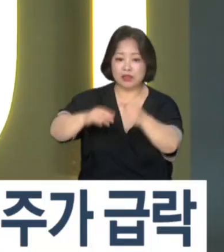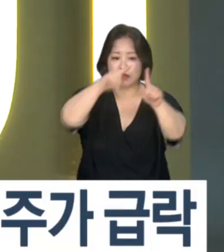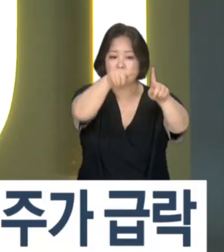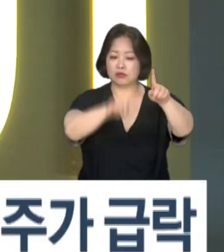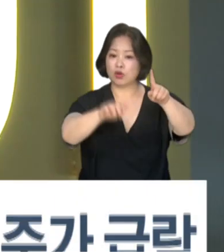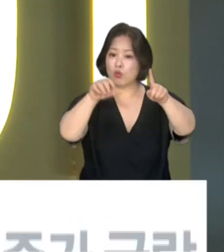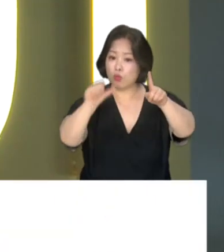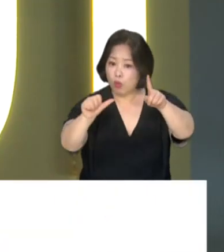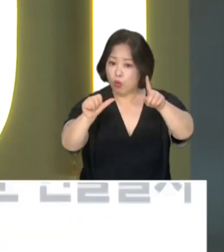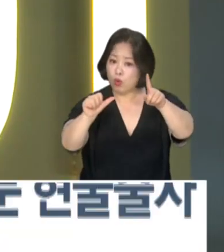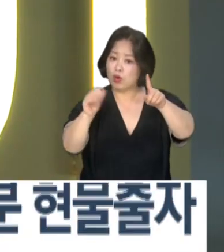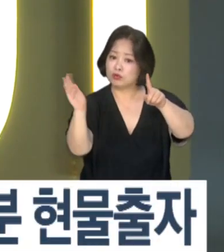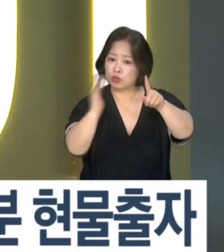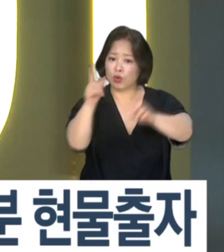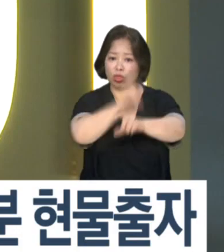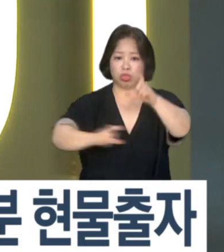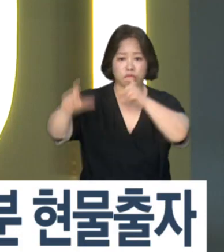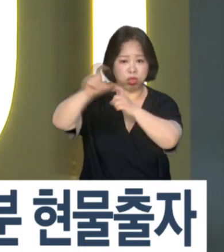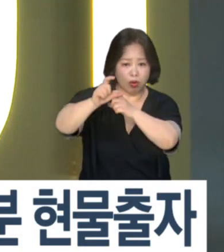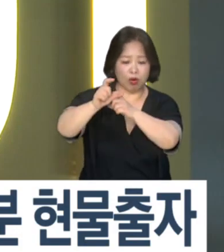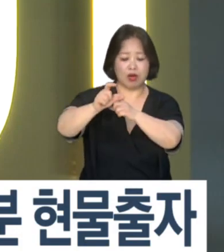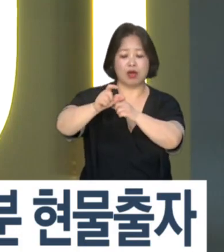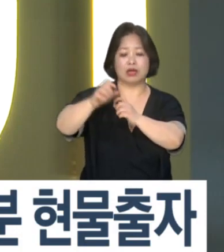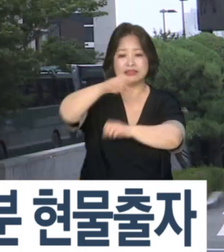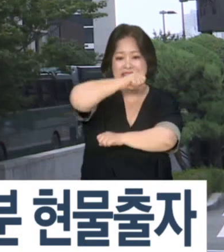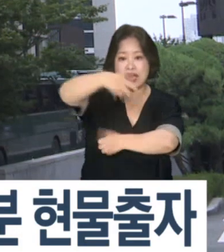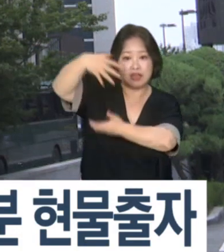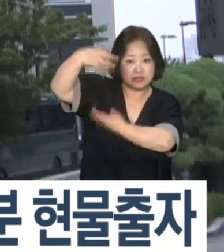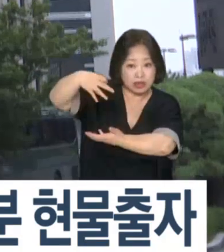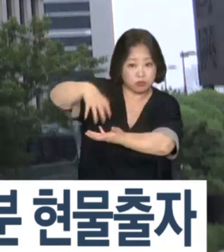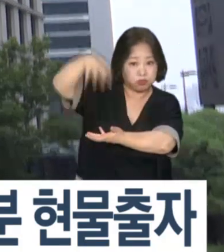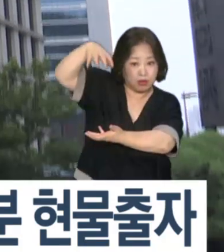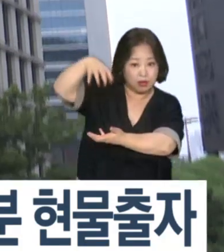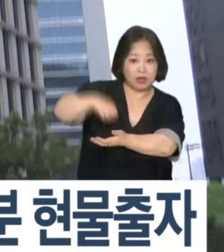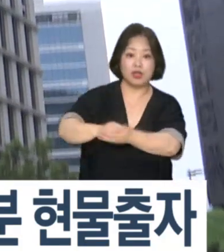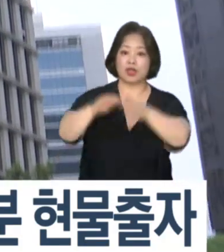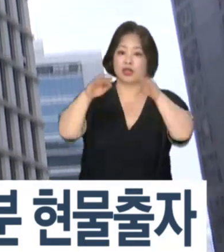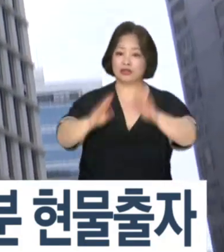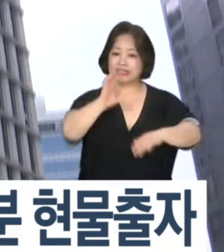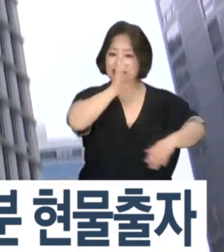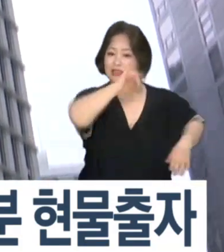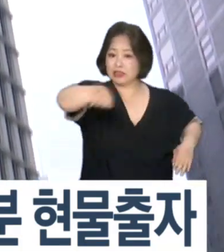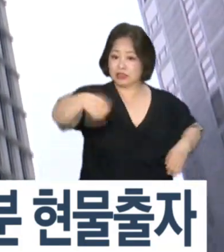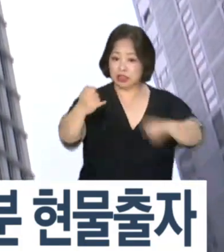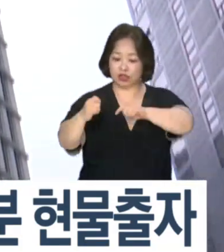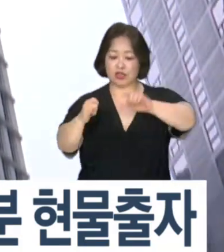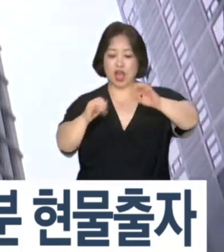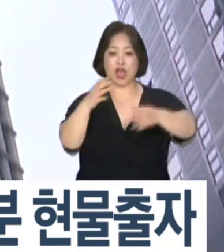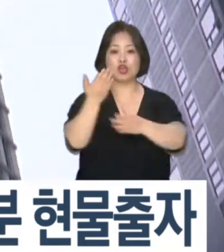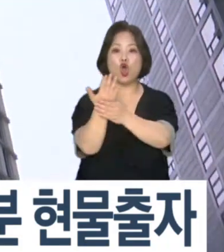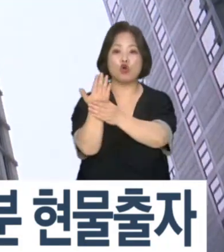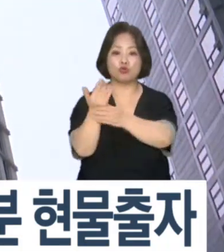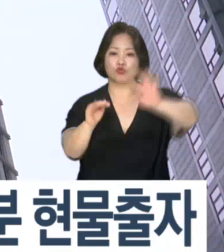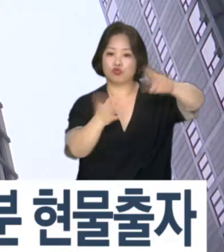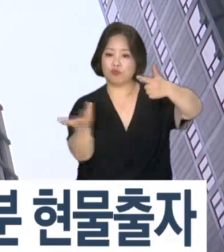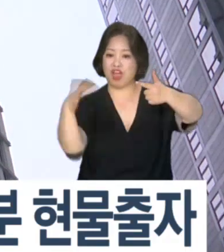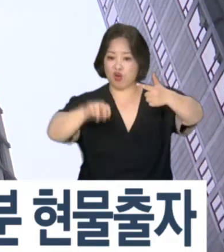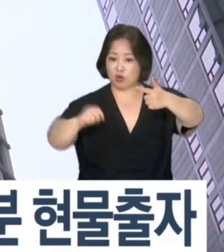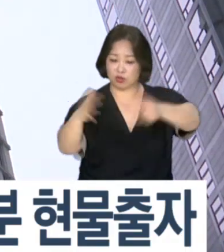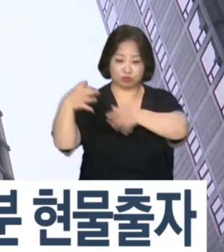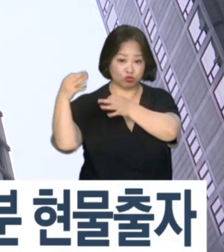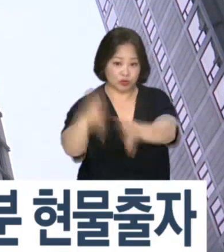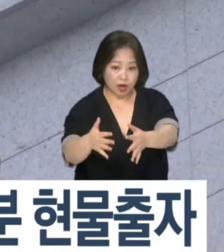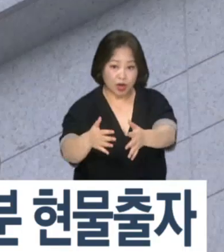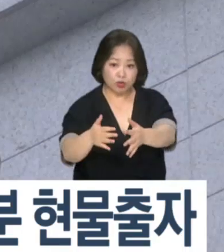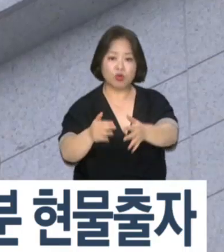신주로 발행해야 해 논란이 된 겁니다. 지주사 CJ는 현금을 600억 원만 투입하고, 시너지가 불분명한 IT